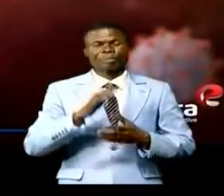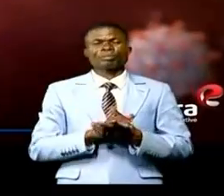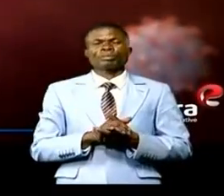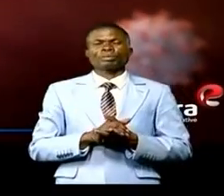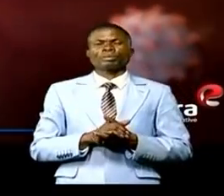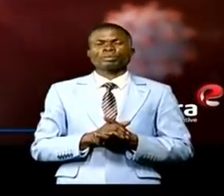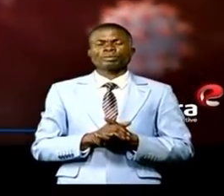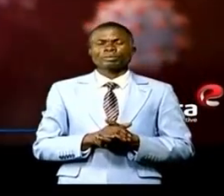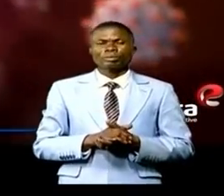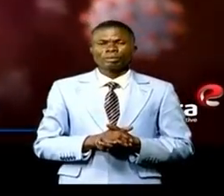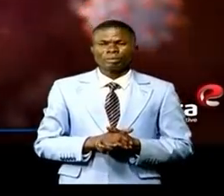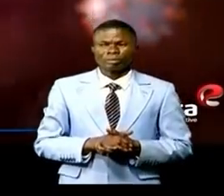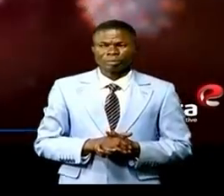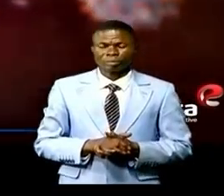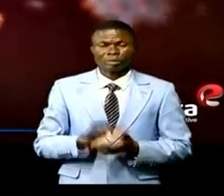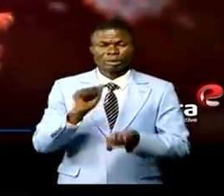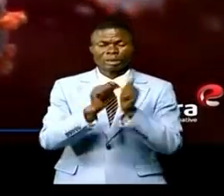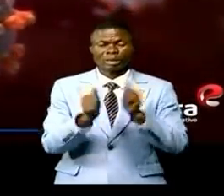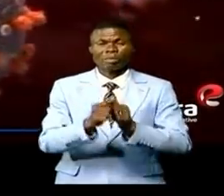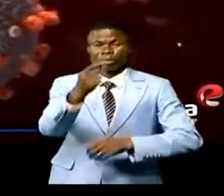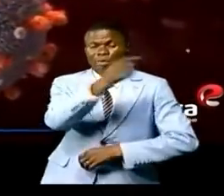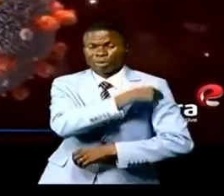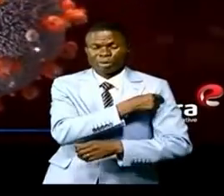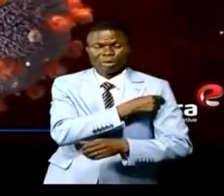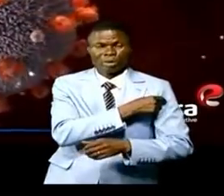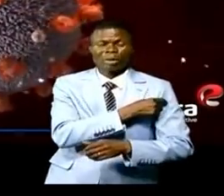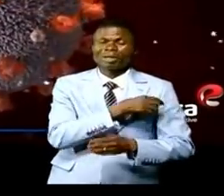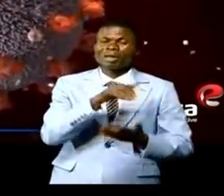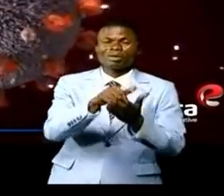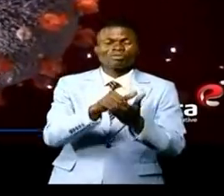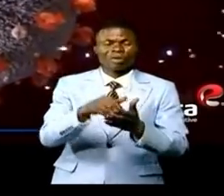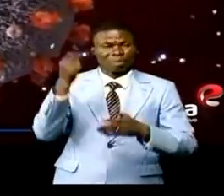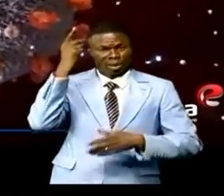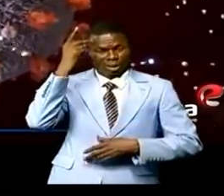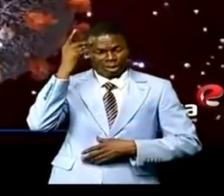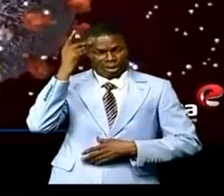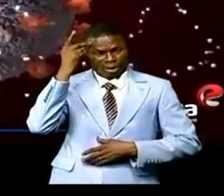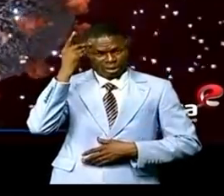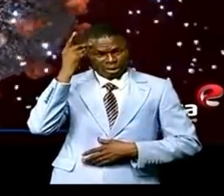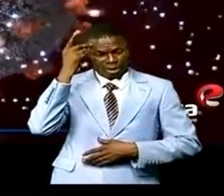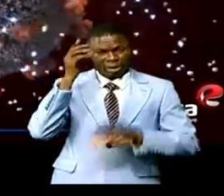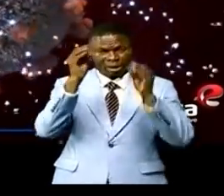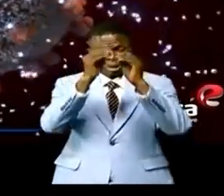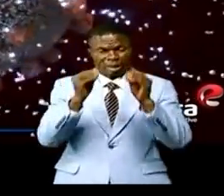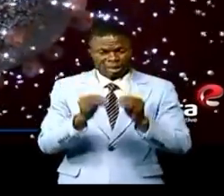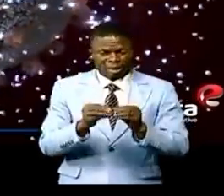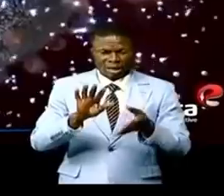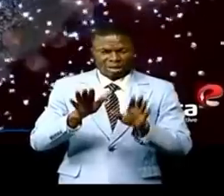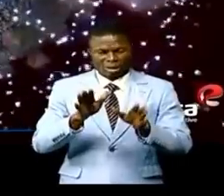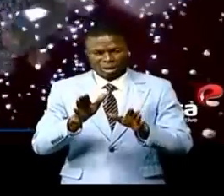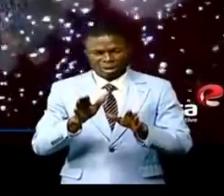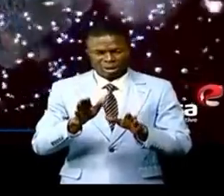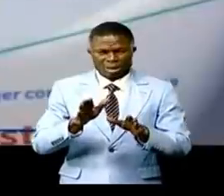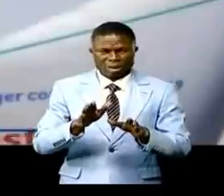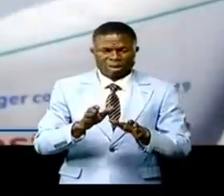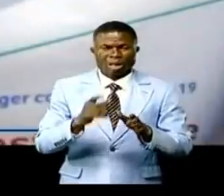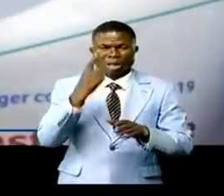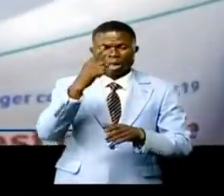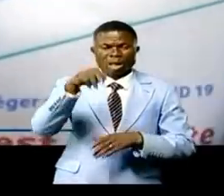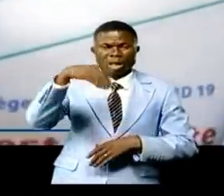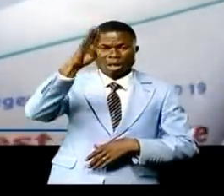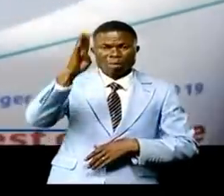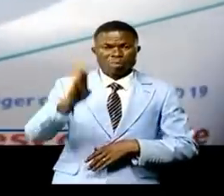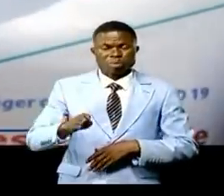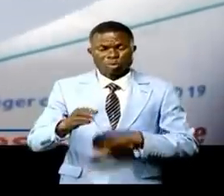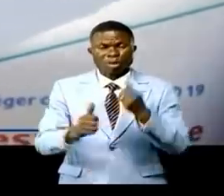Face à une adhésion vaccinale faible contre la Covid-19 et dont le taux est estimé à près de 1% de la